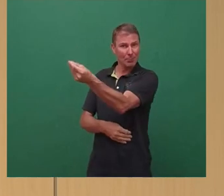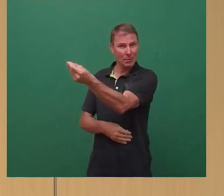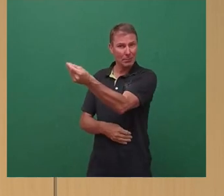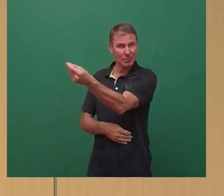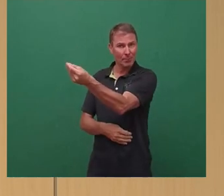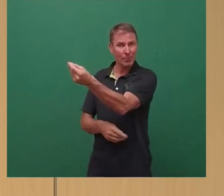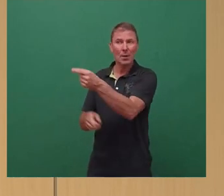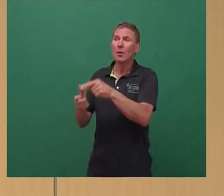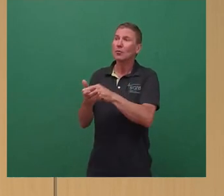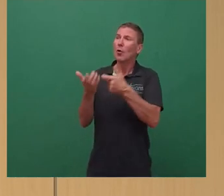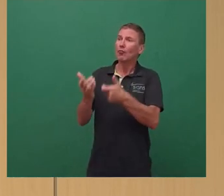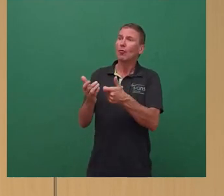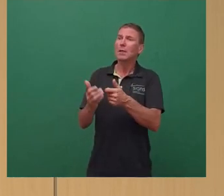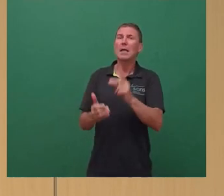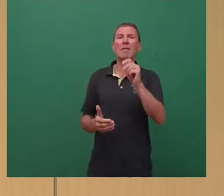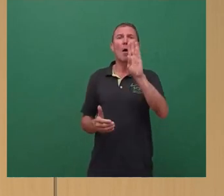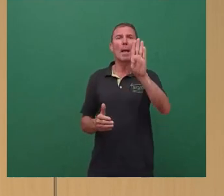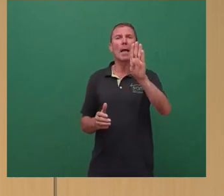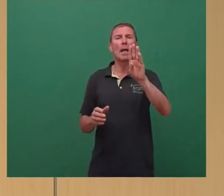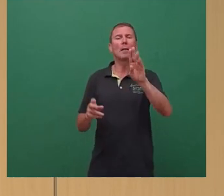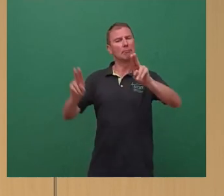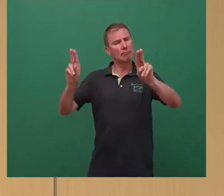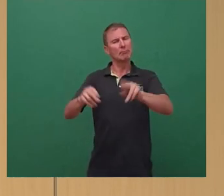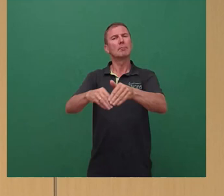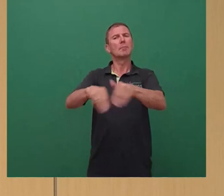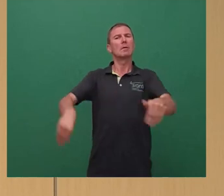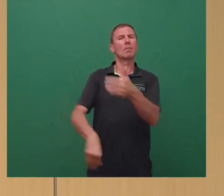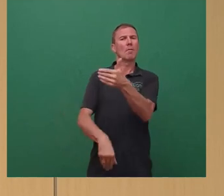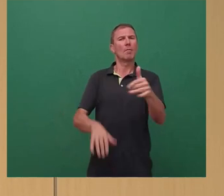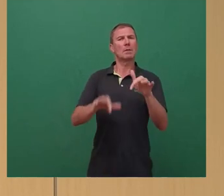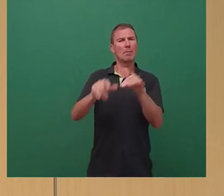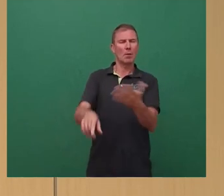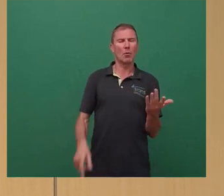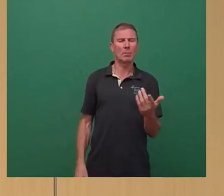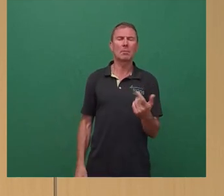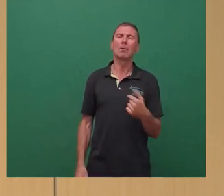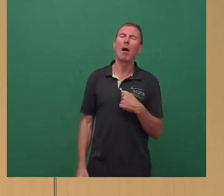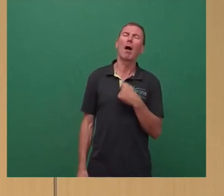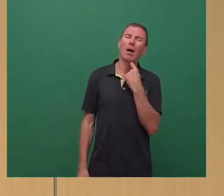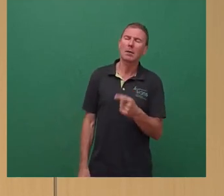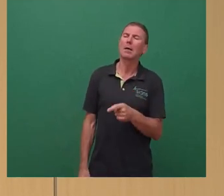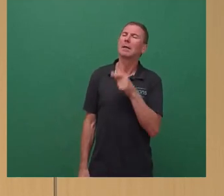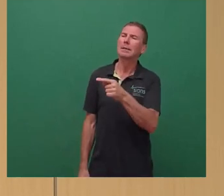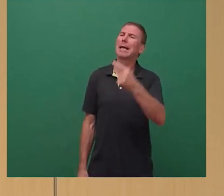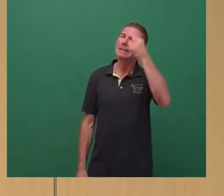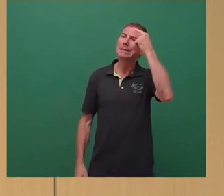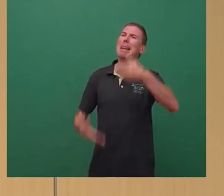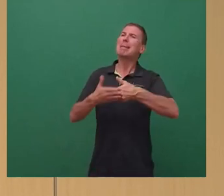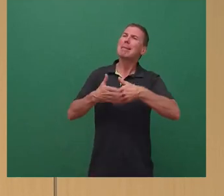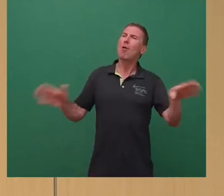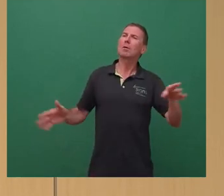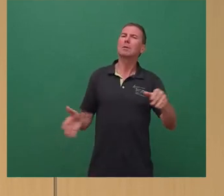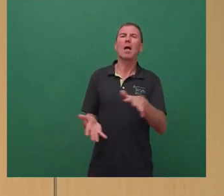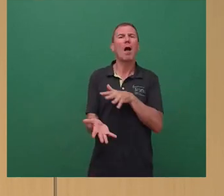Zuschüsse der DVB auf 55 Millionen zu begrenzen, dann nenne ich das das sinnlose Verbrennen von öffentlichem Geld.